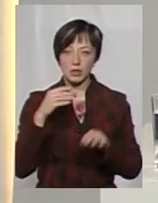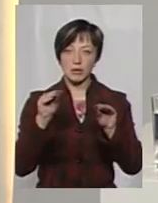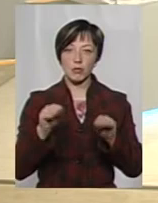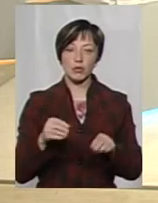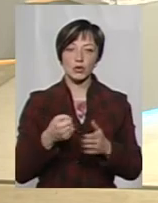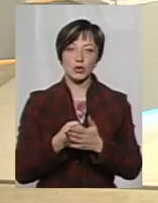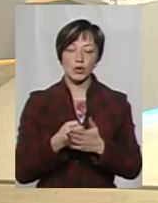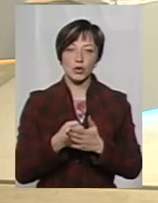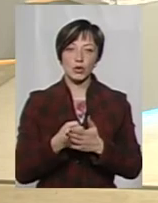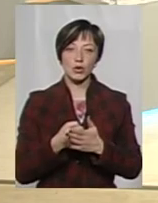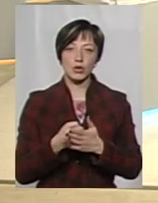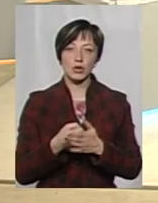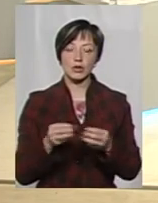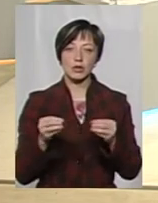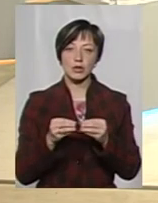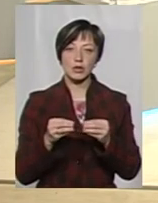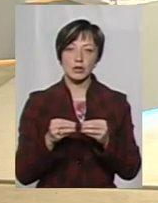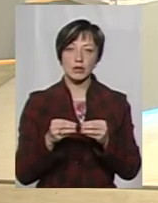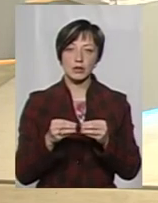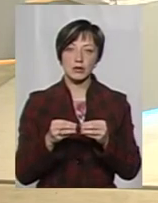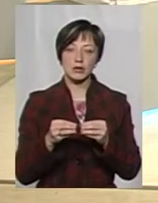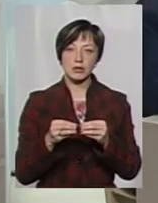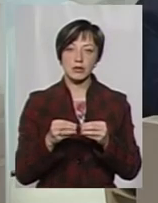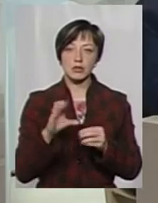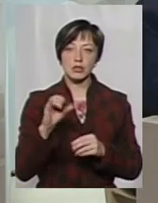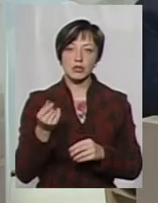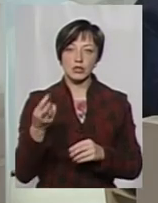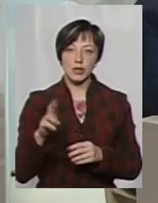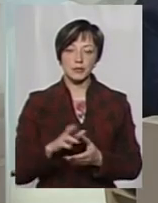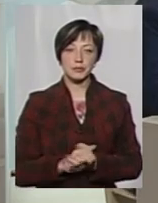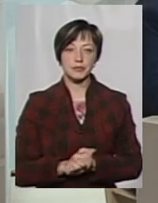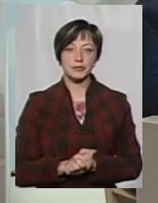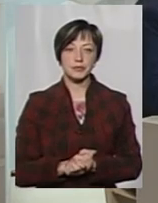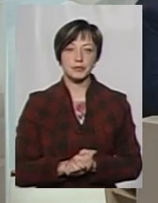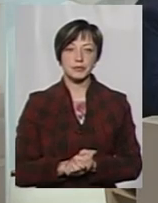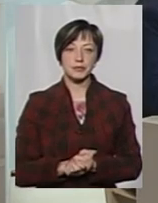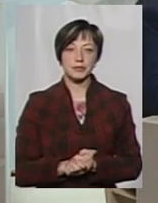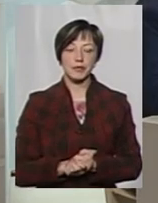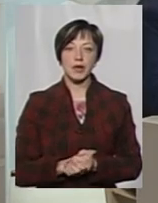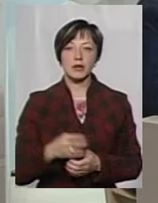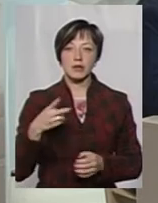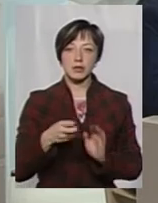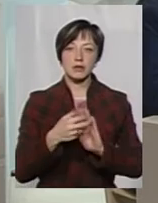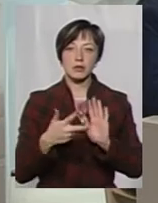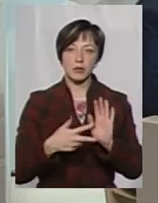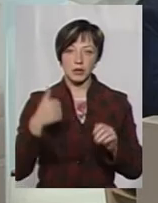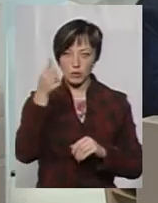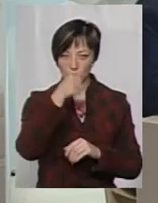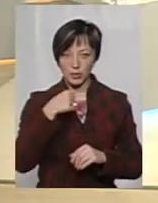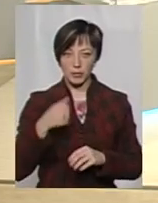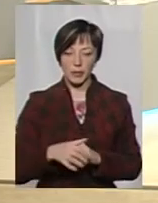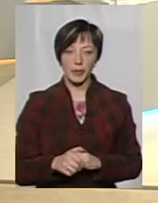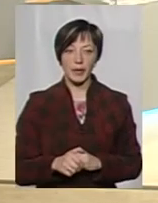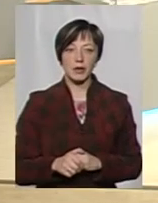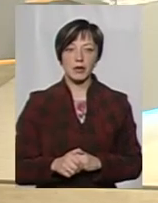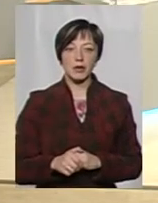січня 2018 року. Дякую